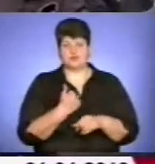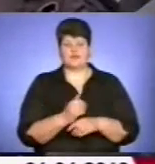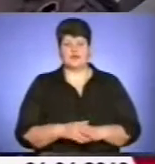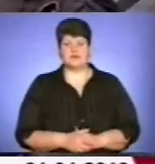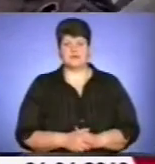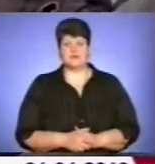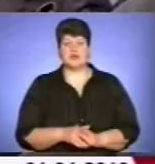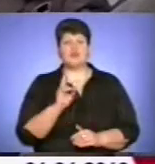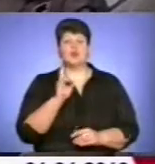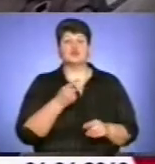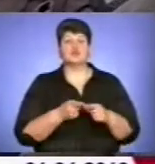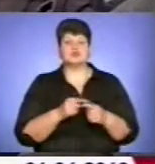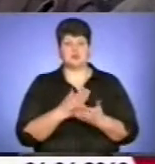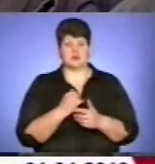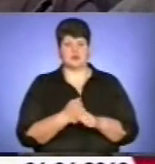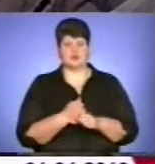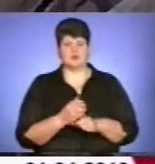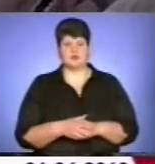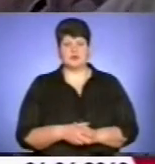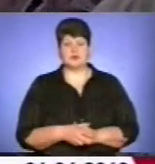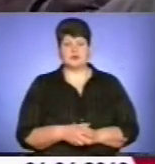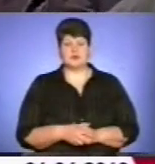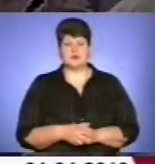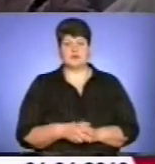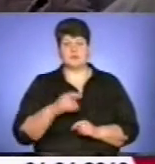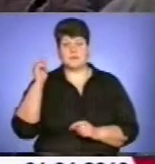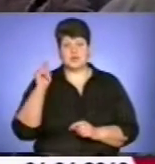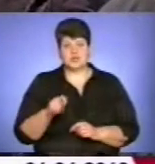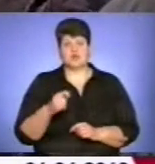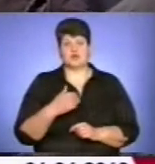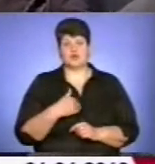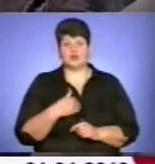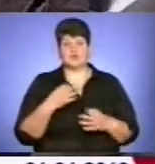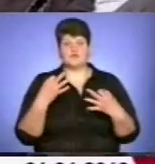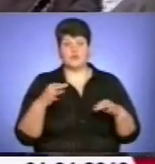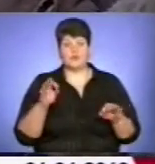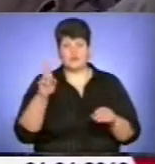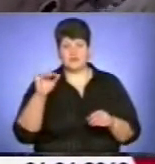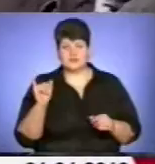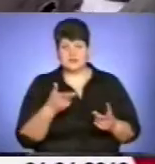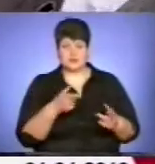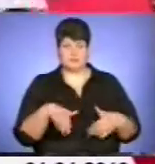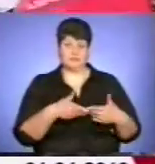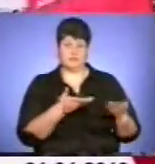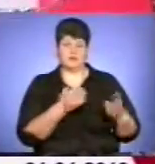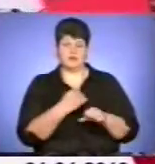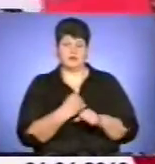І хто все це має зробити? Приїжджають до нас, свобода, пускають, і це роблять.